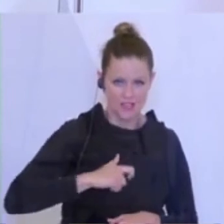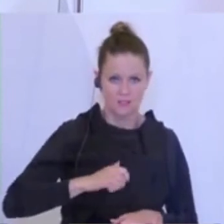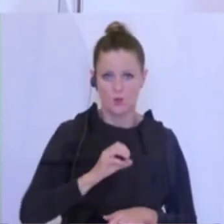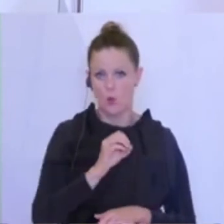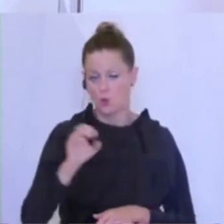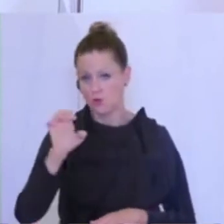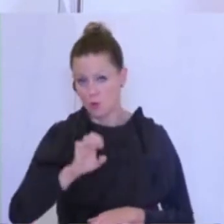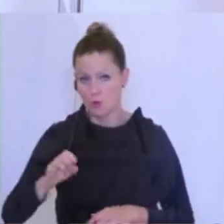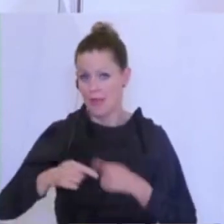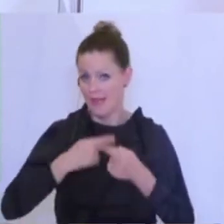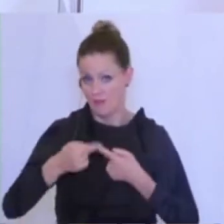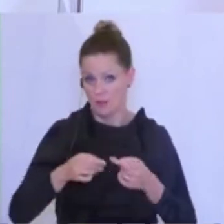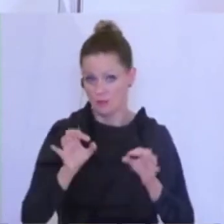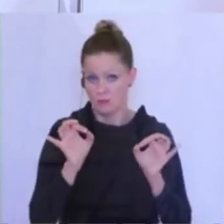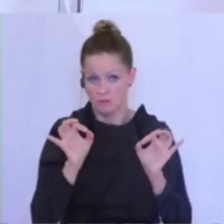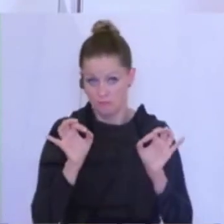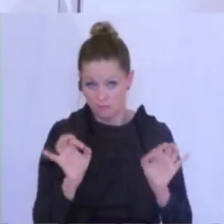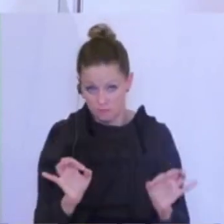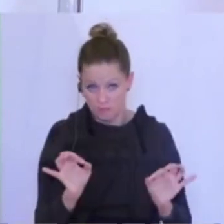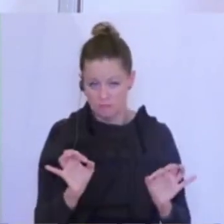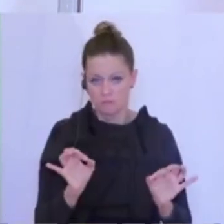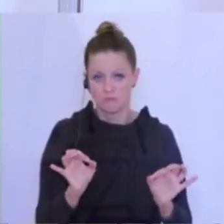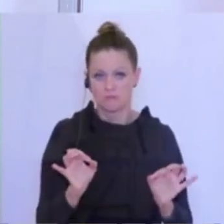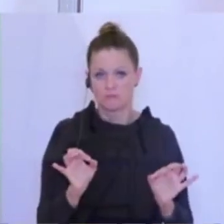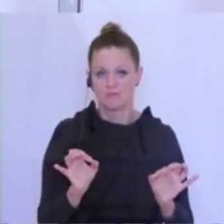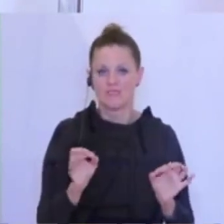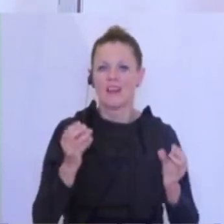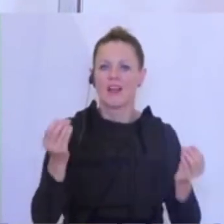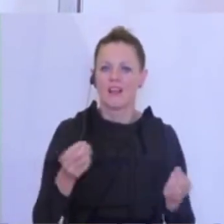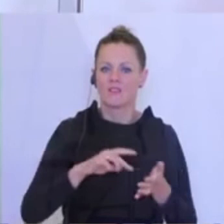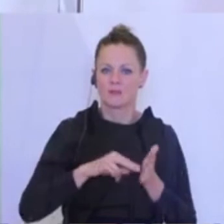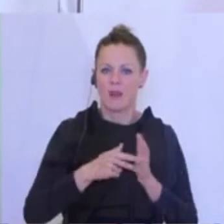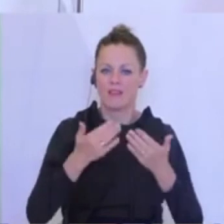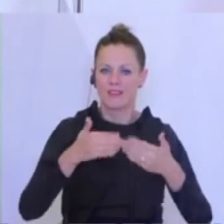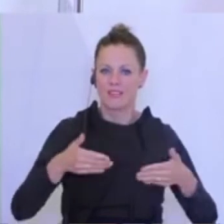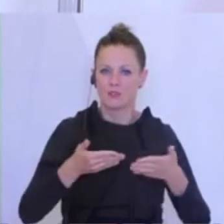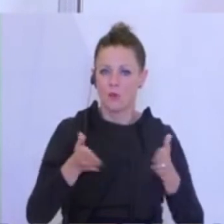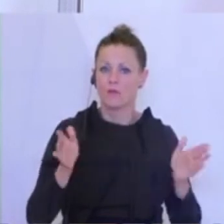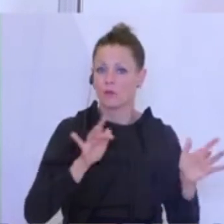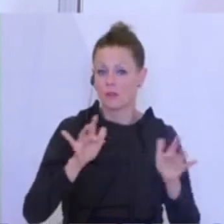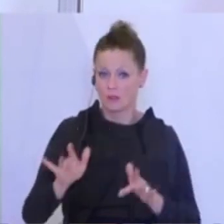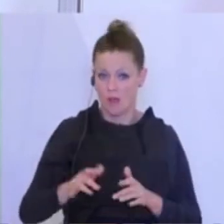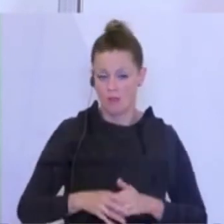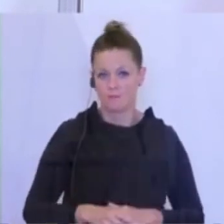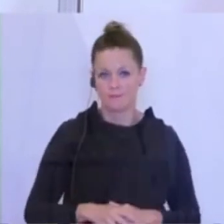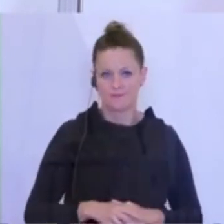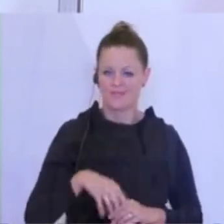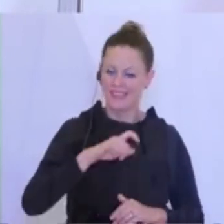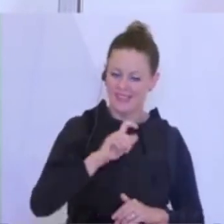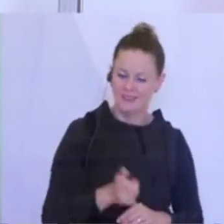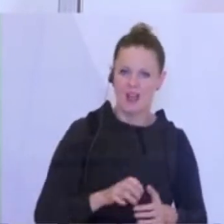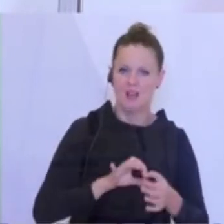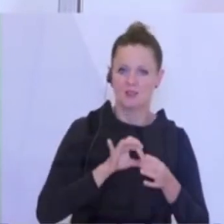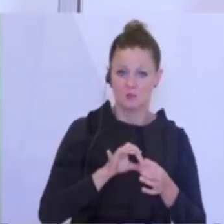Osteuropa rechtfertigt, dass wir hier einen Plan zur Grenzeöffnung schmieden. Was Italien